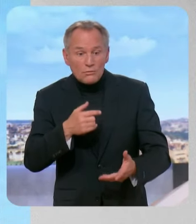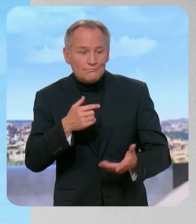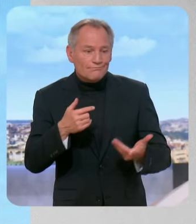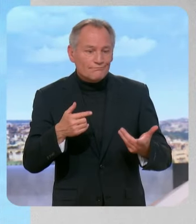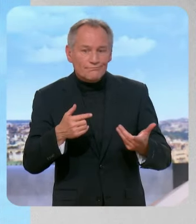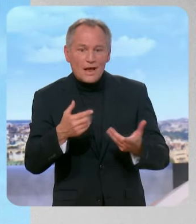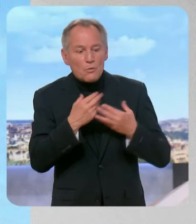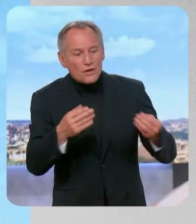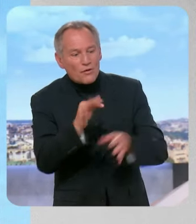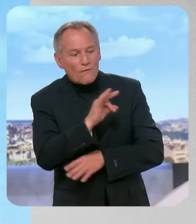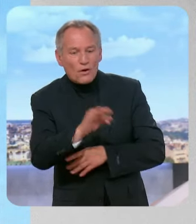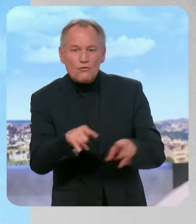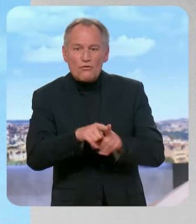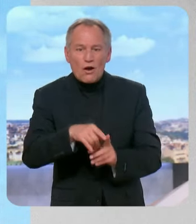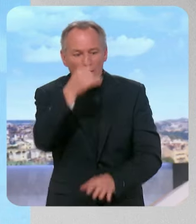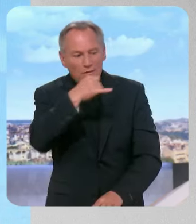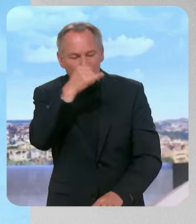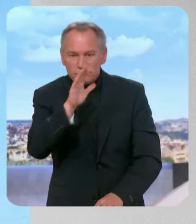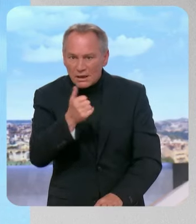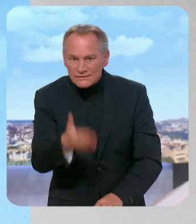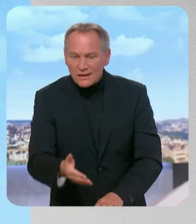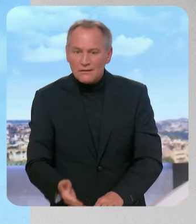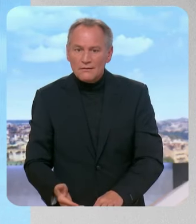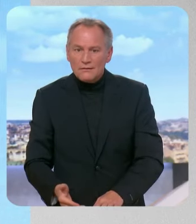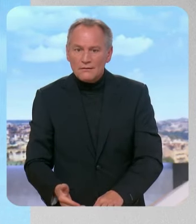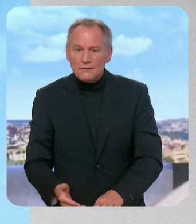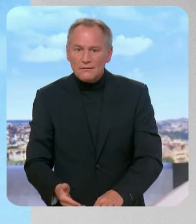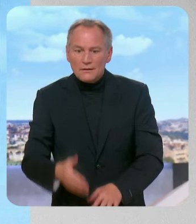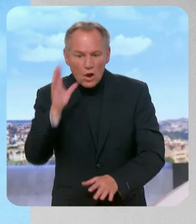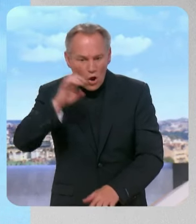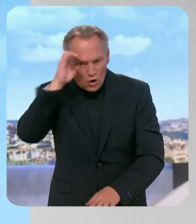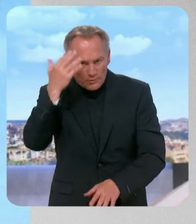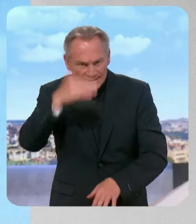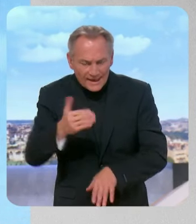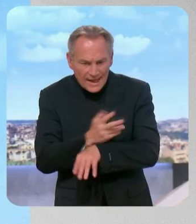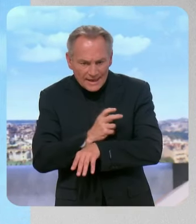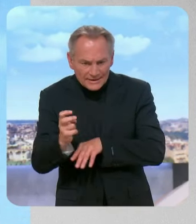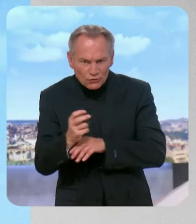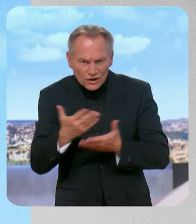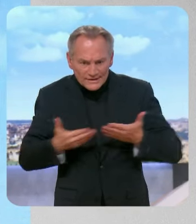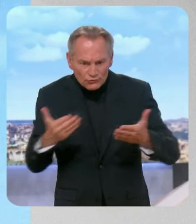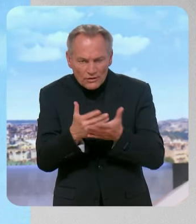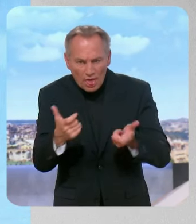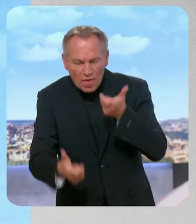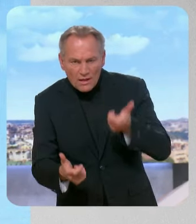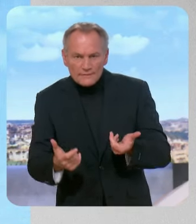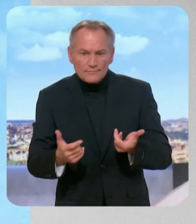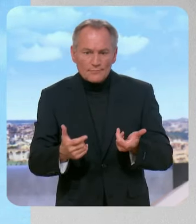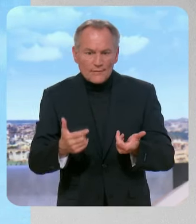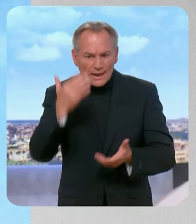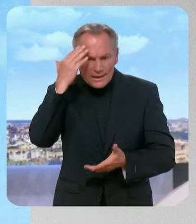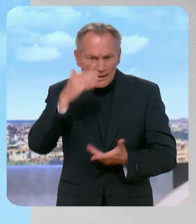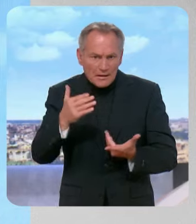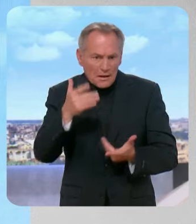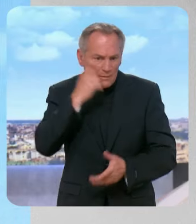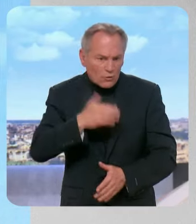Quand il leur dit que l'Europe est mortelle, les Français le savent, ils savent que nous sommes menacés, nous sommes attaqués de l'extérieur et de l'intérieur.